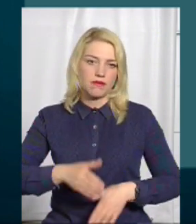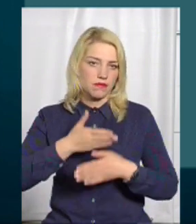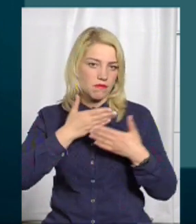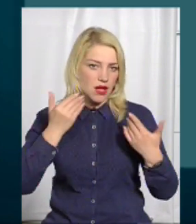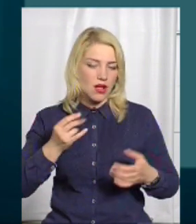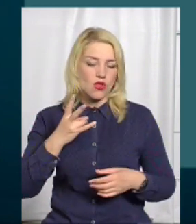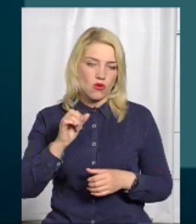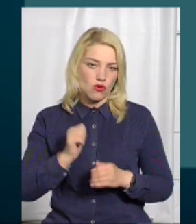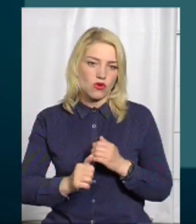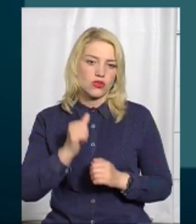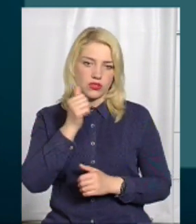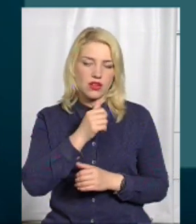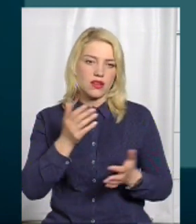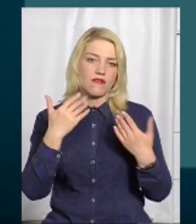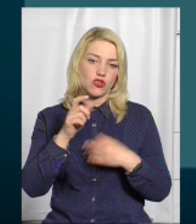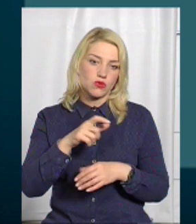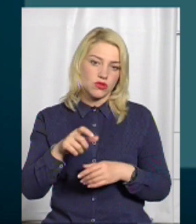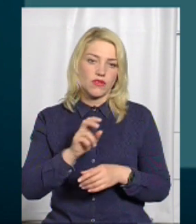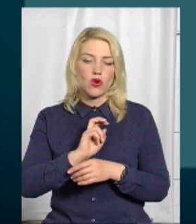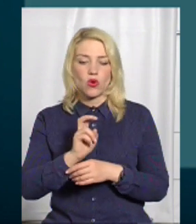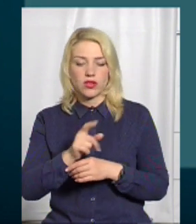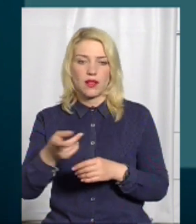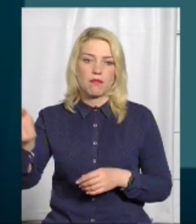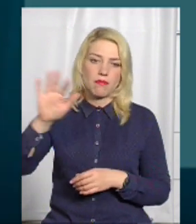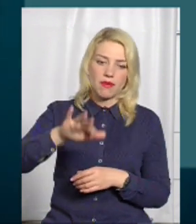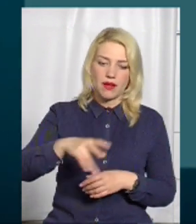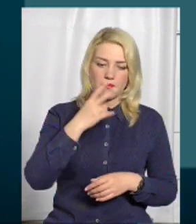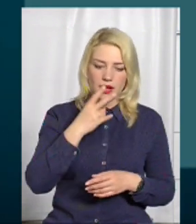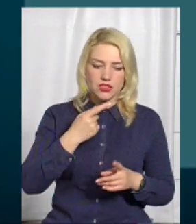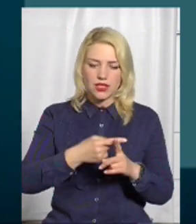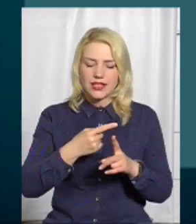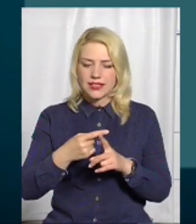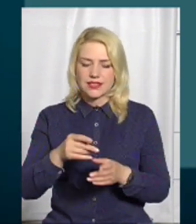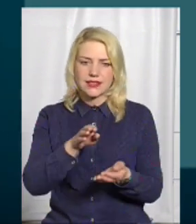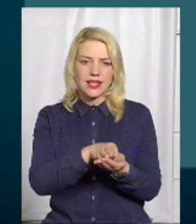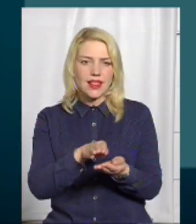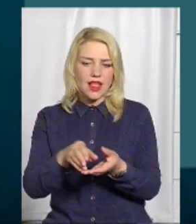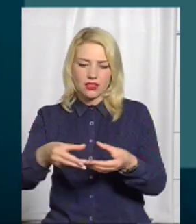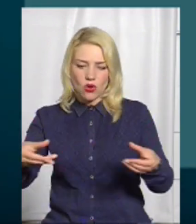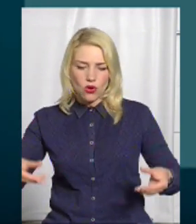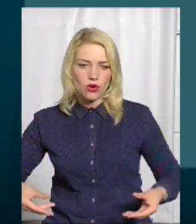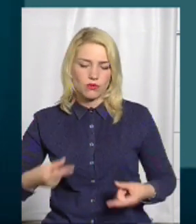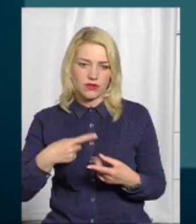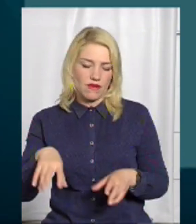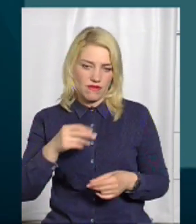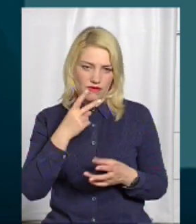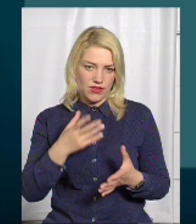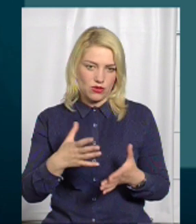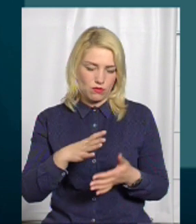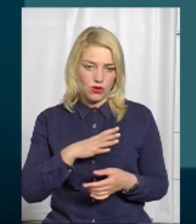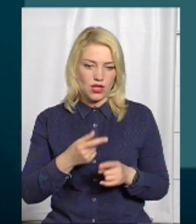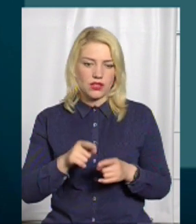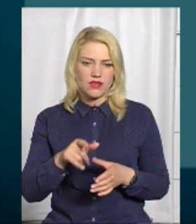Ну, кожен рік відпочиваючи, ну, ходили тим берегом, туди бачили, оці всі хрести, ті надгробки, ну, це все було видно. Як зазвичай там